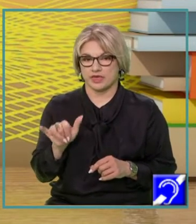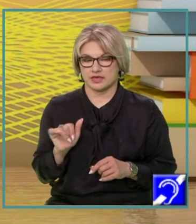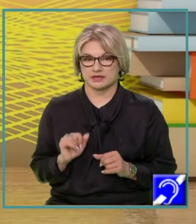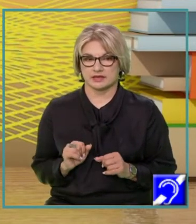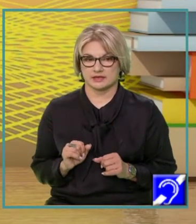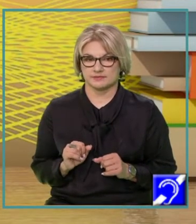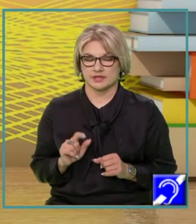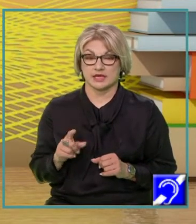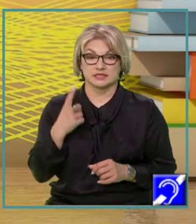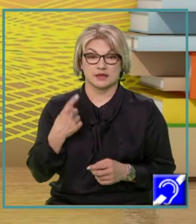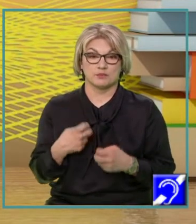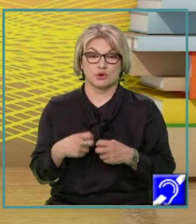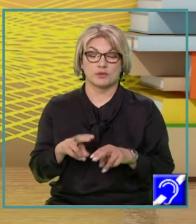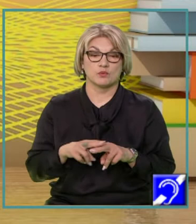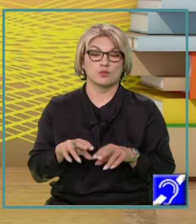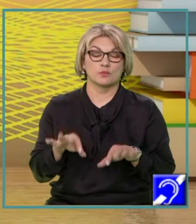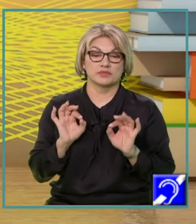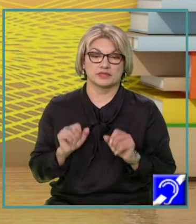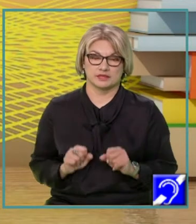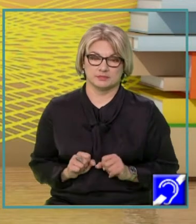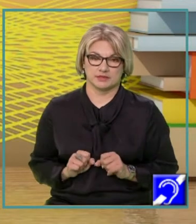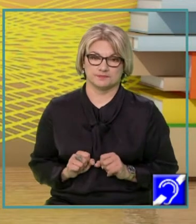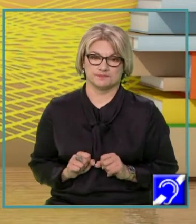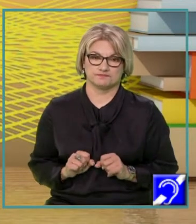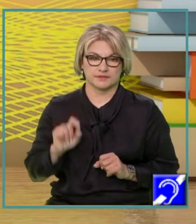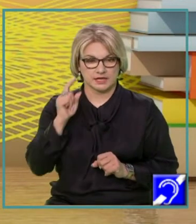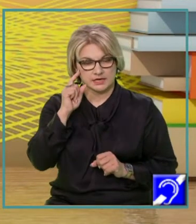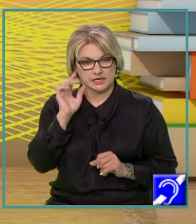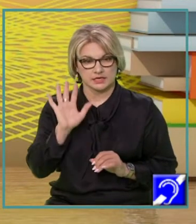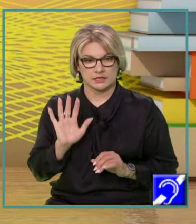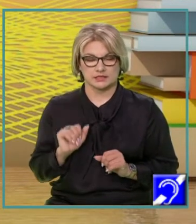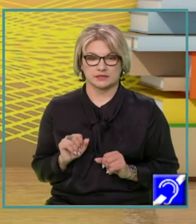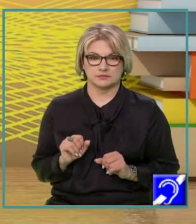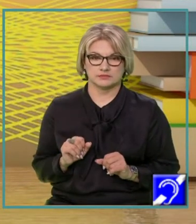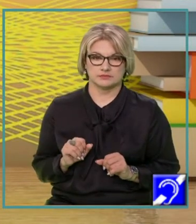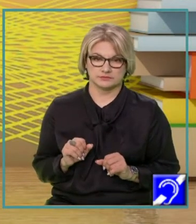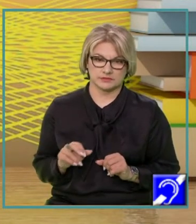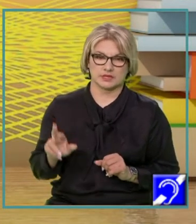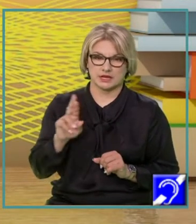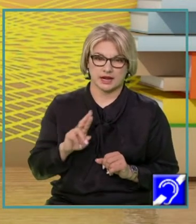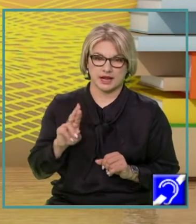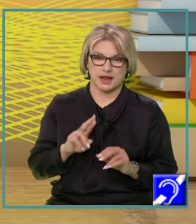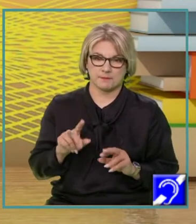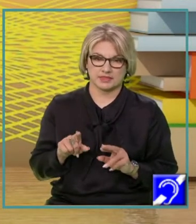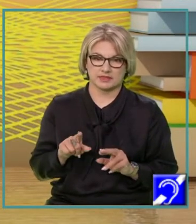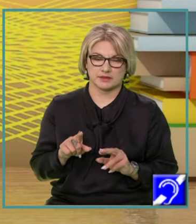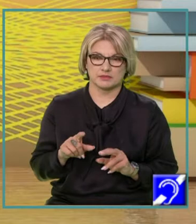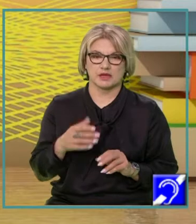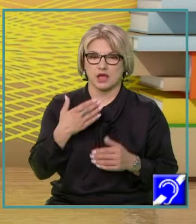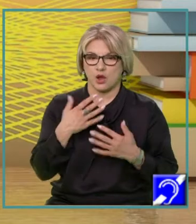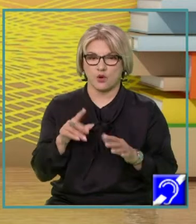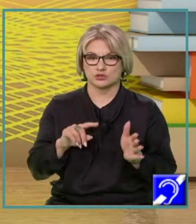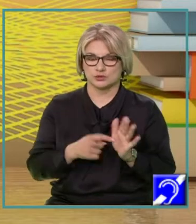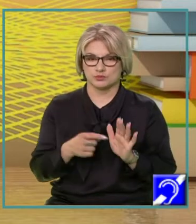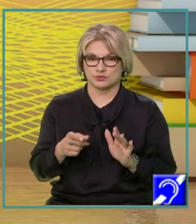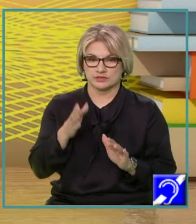Problema este cum îl determinăm și anume ne gândim, iarăși repetăm faptul că orice punct de